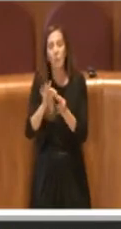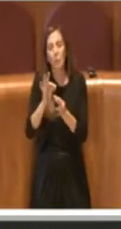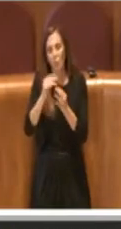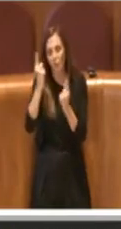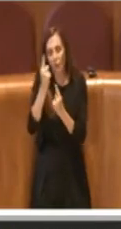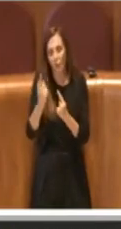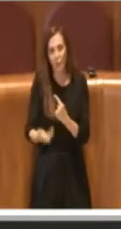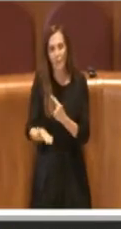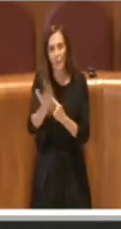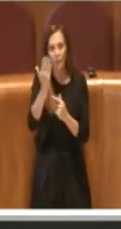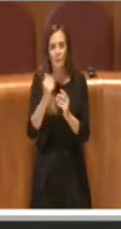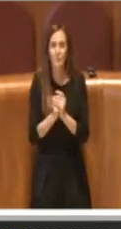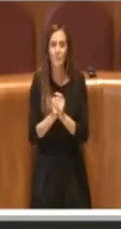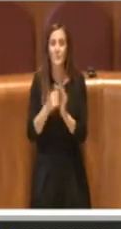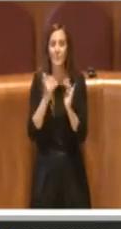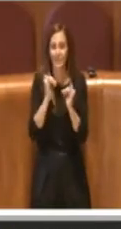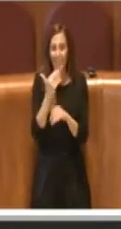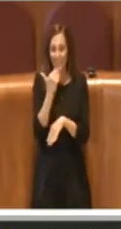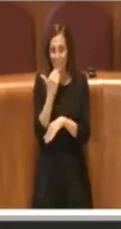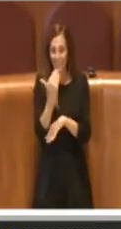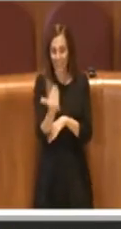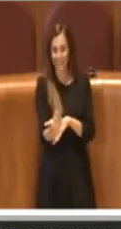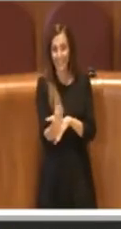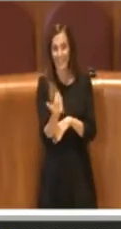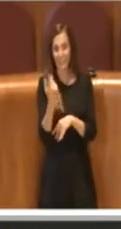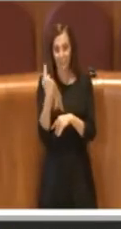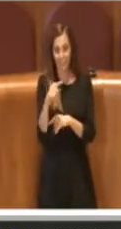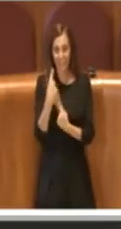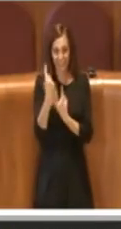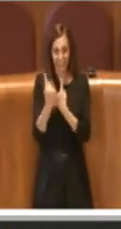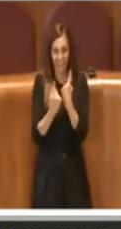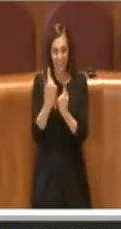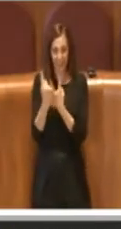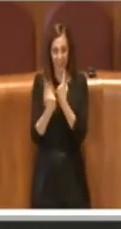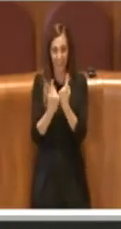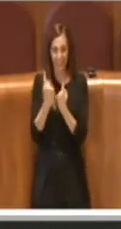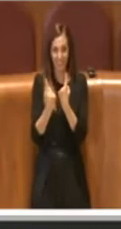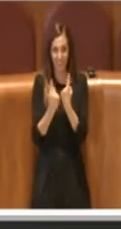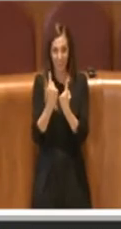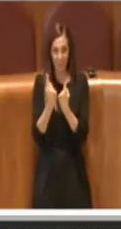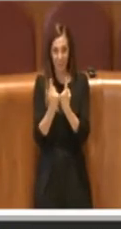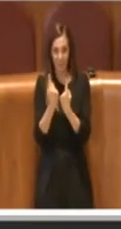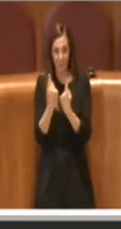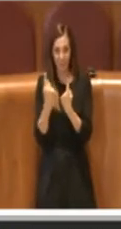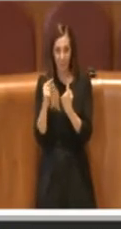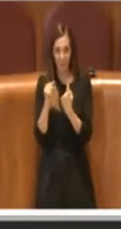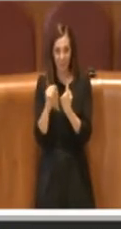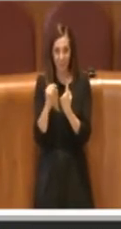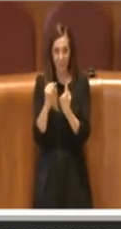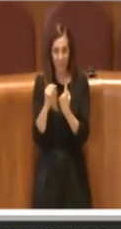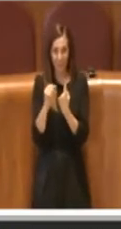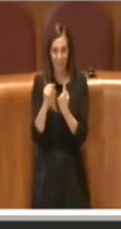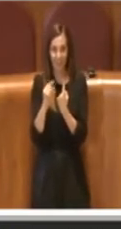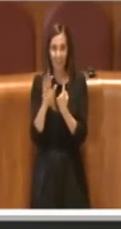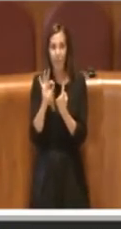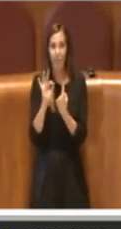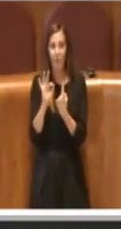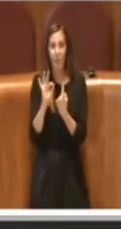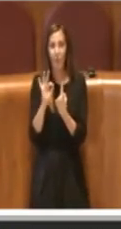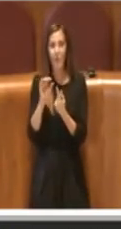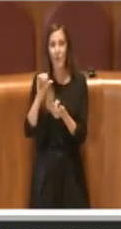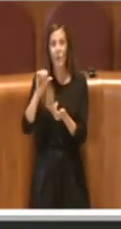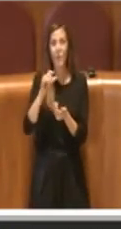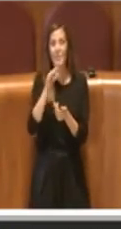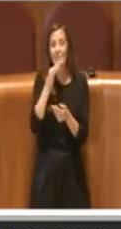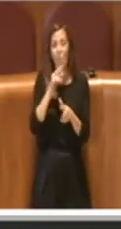Sì, grazie. Allora, la vicenda che riguarda la sede di via Portifiocca del settimo